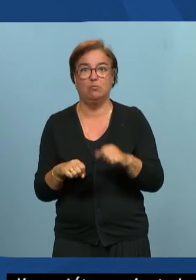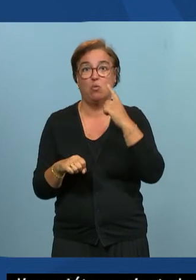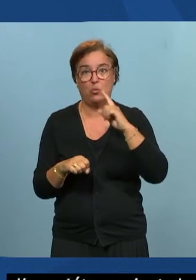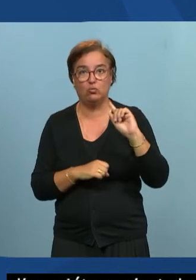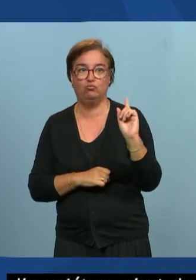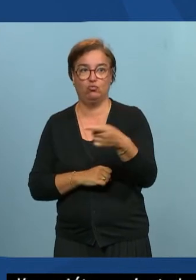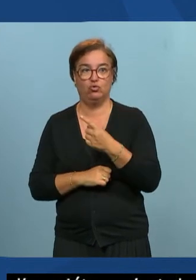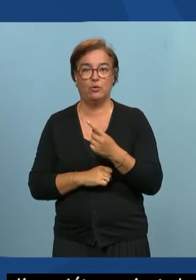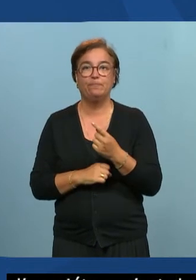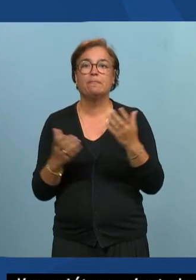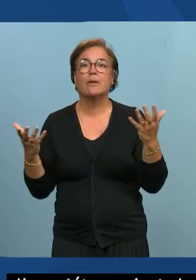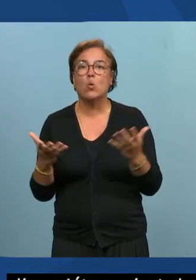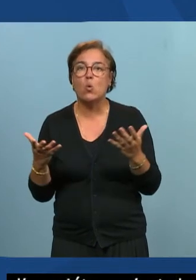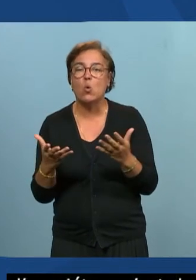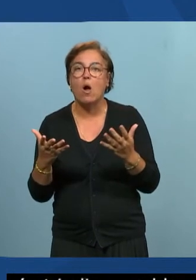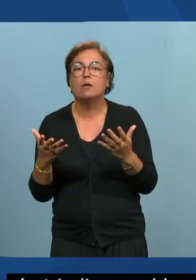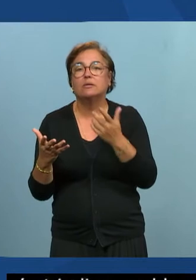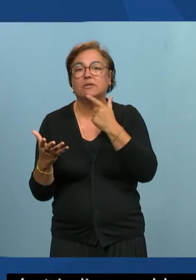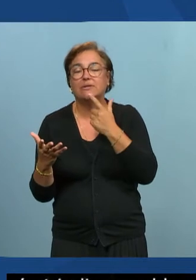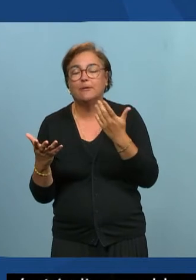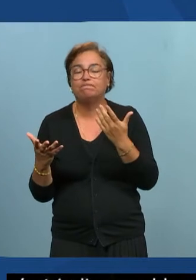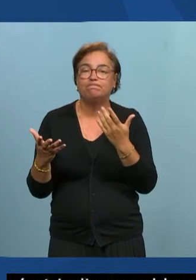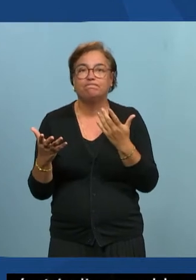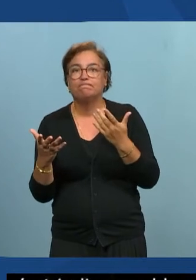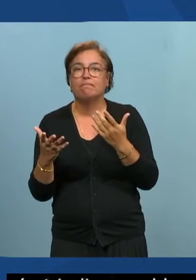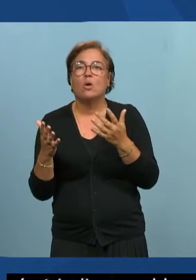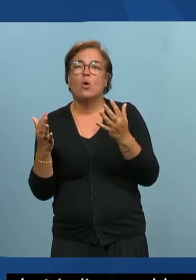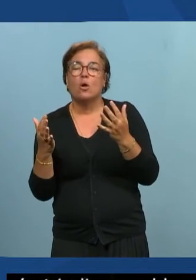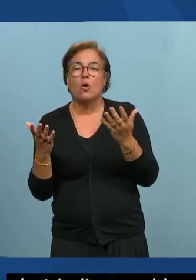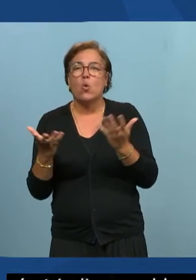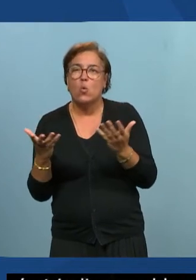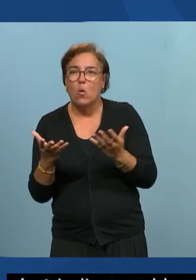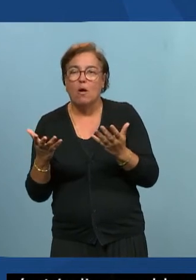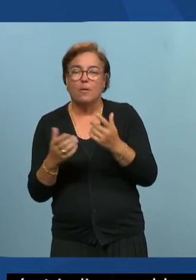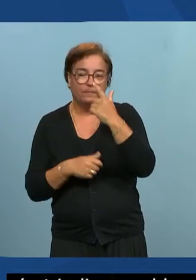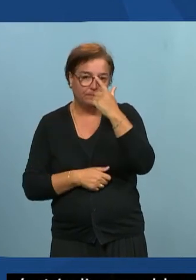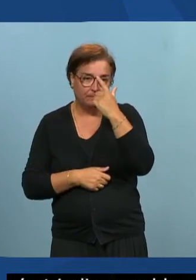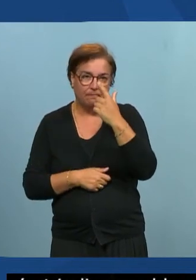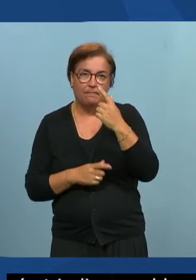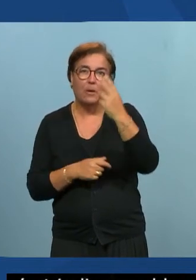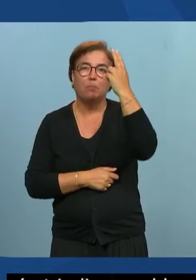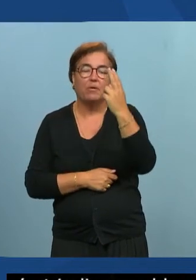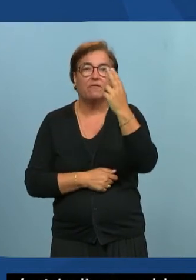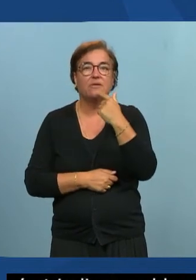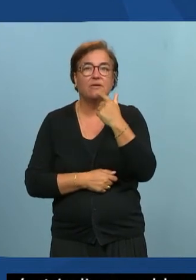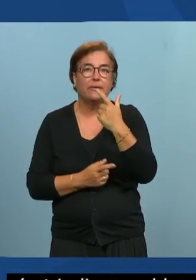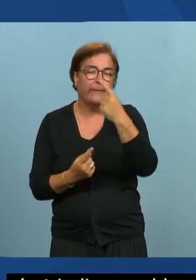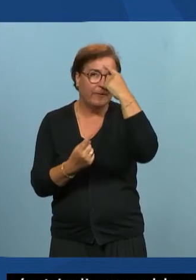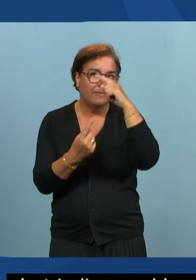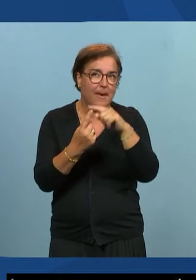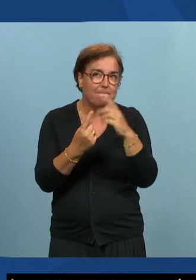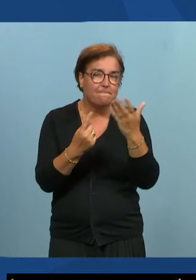Et quoi ? La formation et les fonctionnalités numériques, j'aime bien scinder les deux puisque ça commence, on commence à toucher du doigt avec ce sujet,